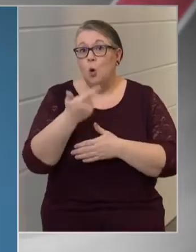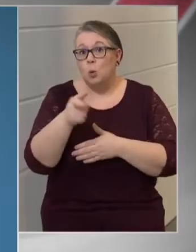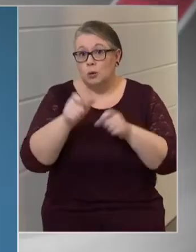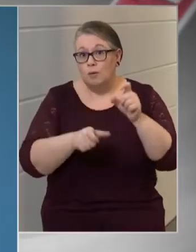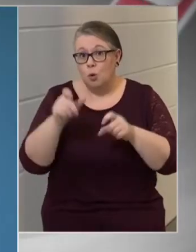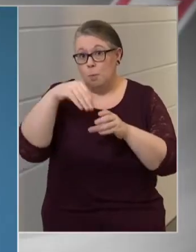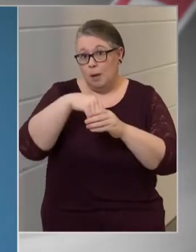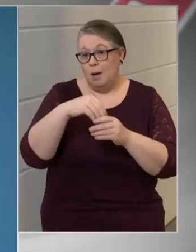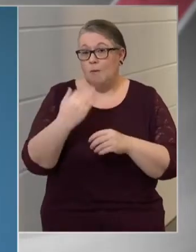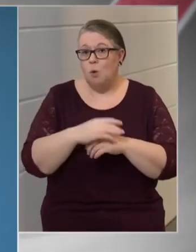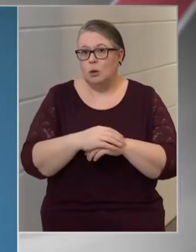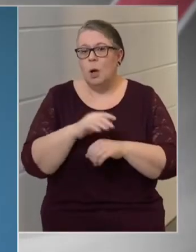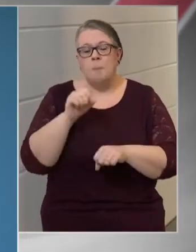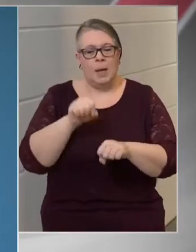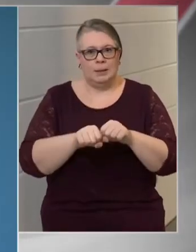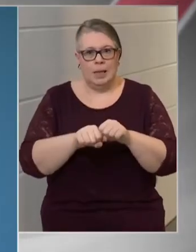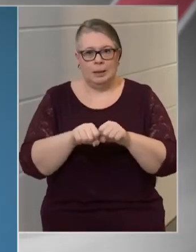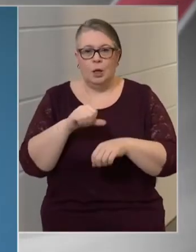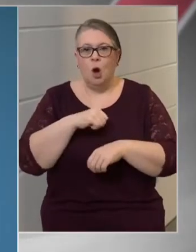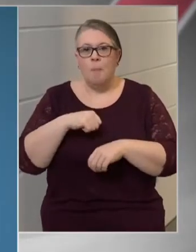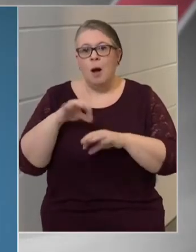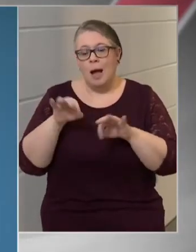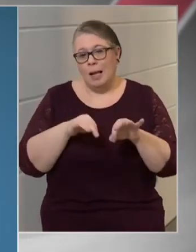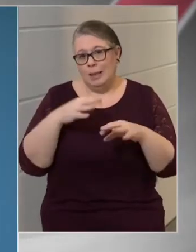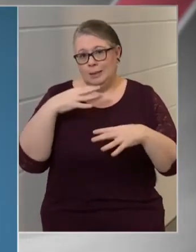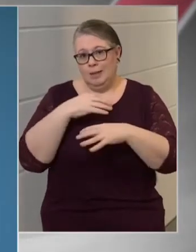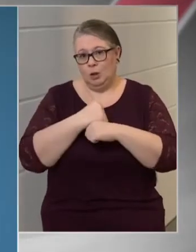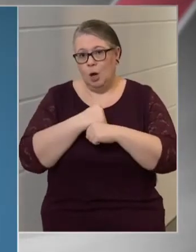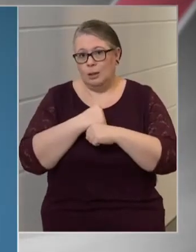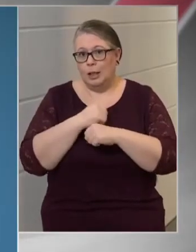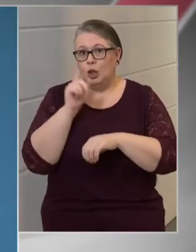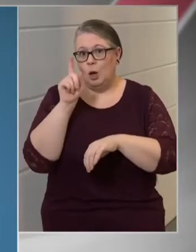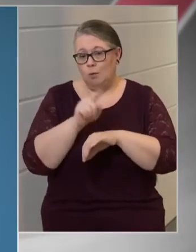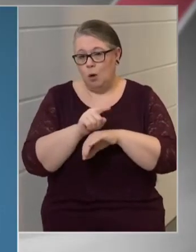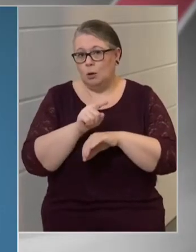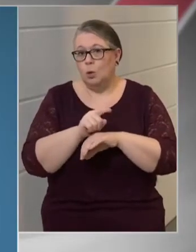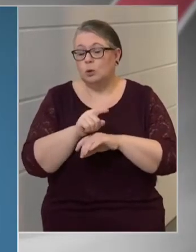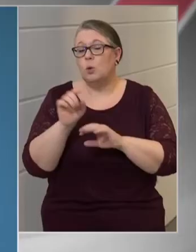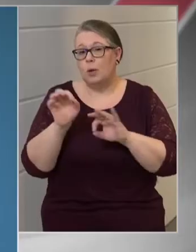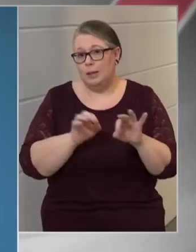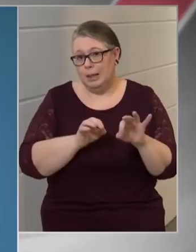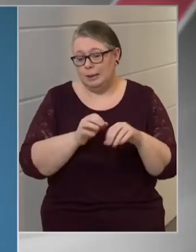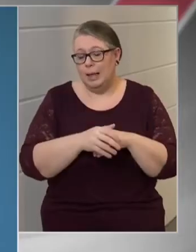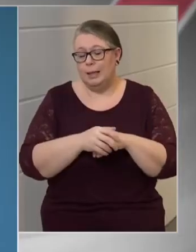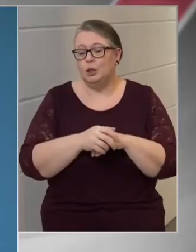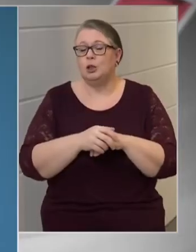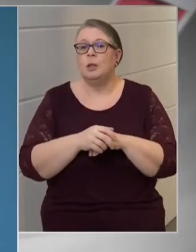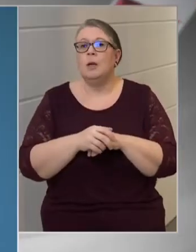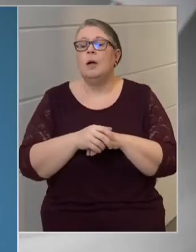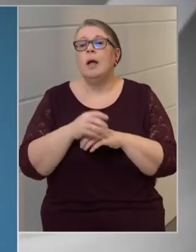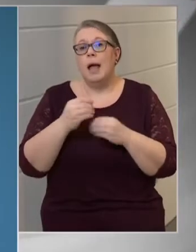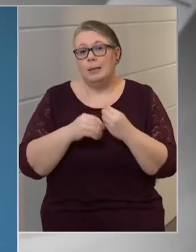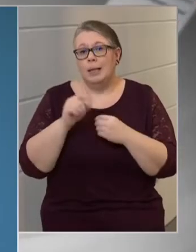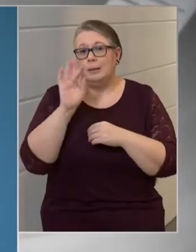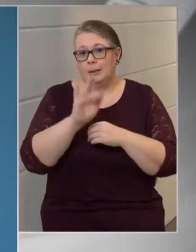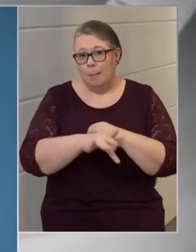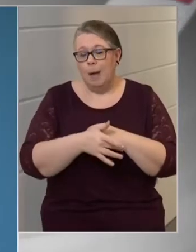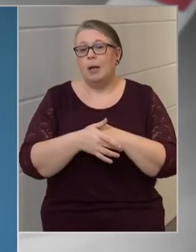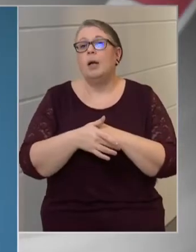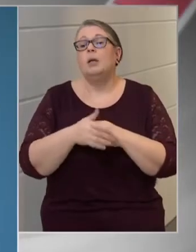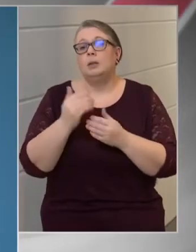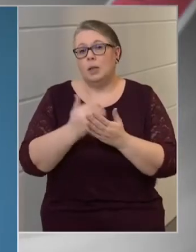tartózkodik, akik megszekték a magárendezvény tartására vonatkozó védelmi intézkedésekkel összefüggő szabályokat, így velük szemben